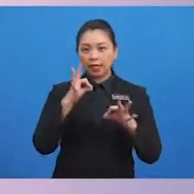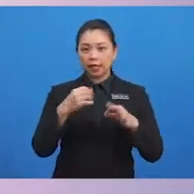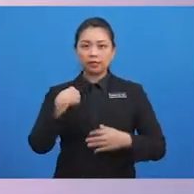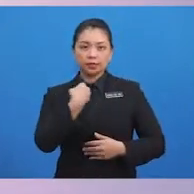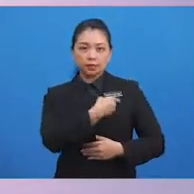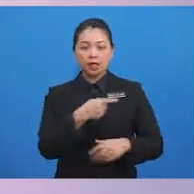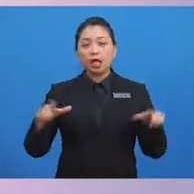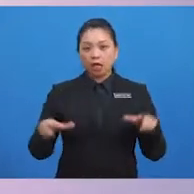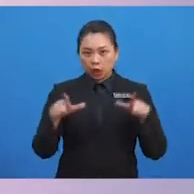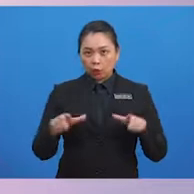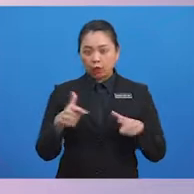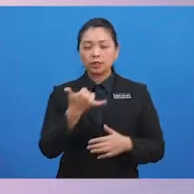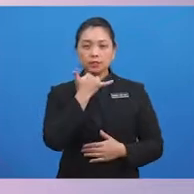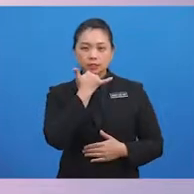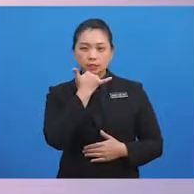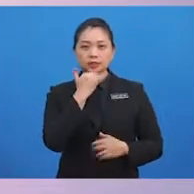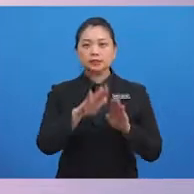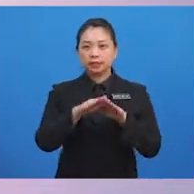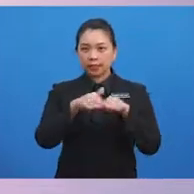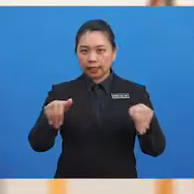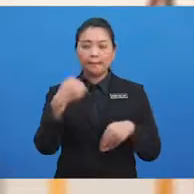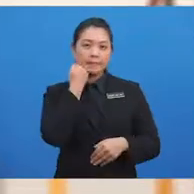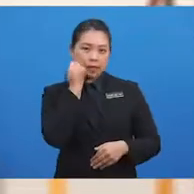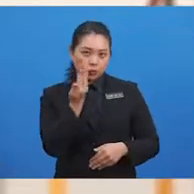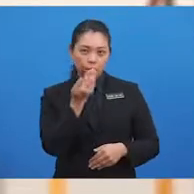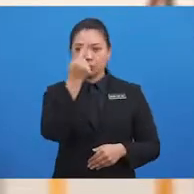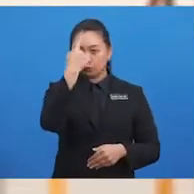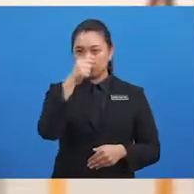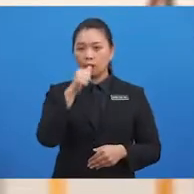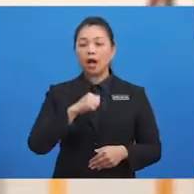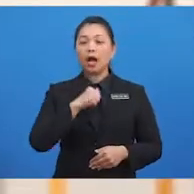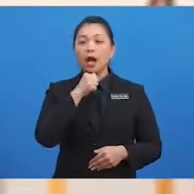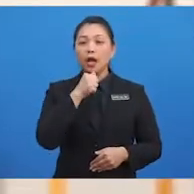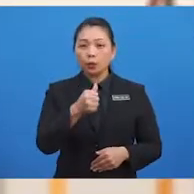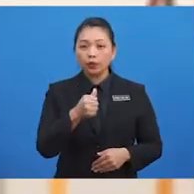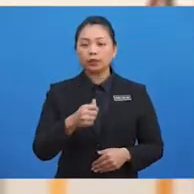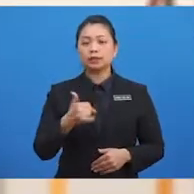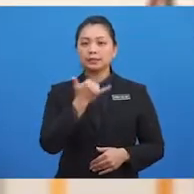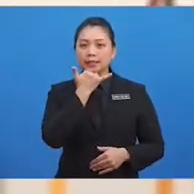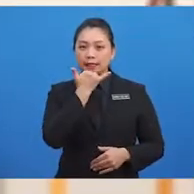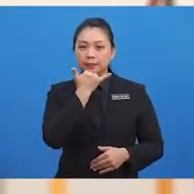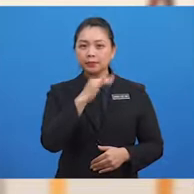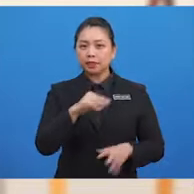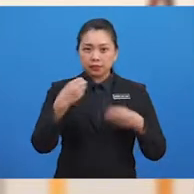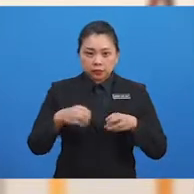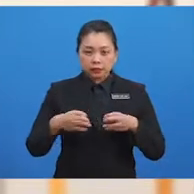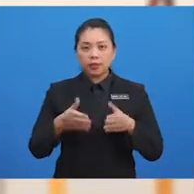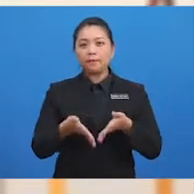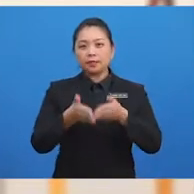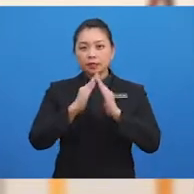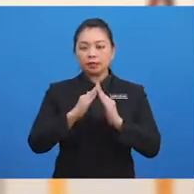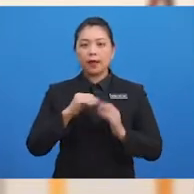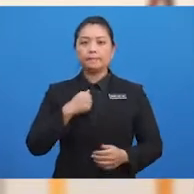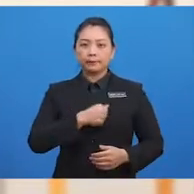melakukan kesalahan, jangan malu untuk mengakui kesilapan dan segera minta